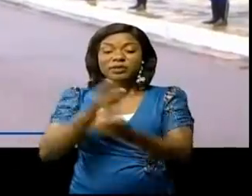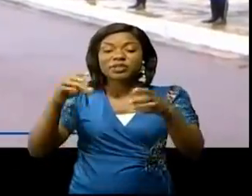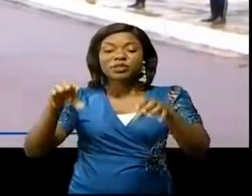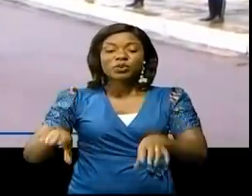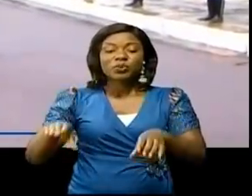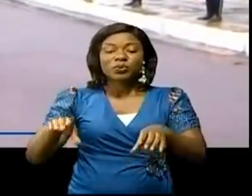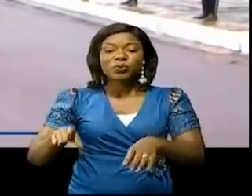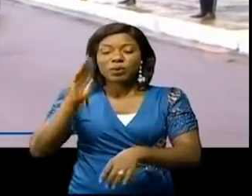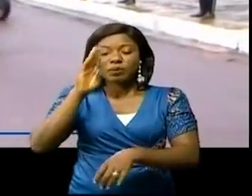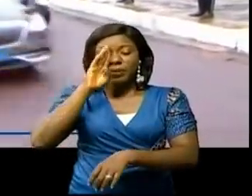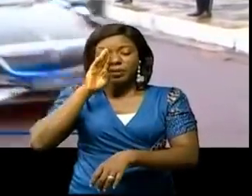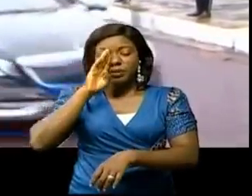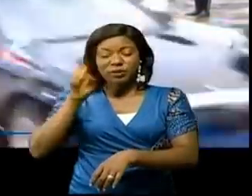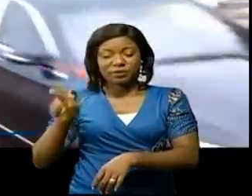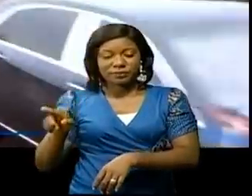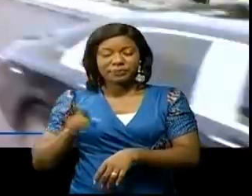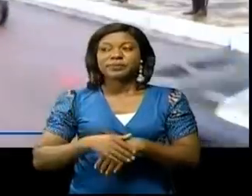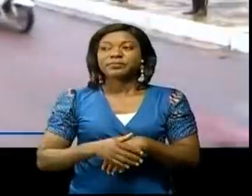Congo.